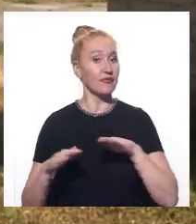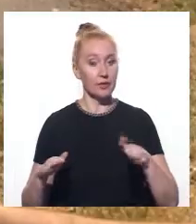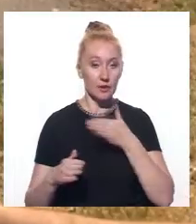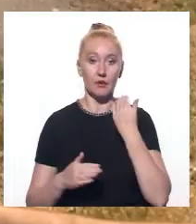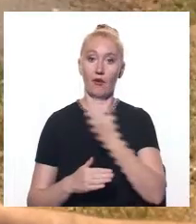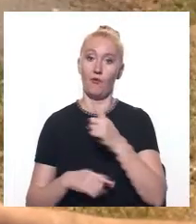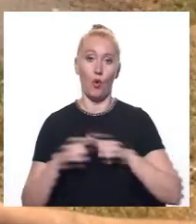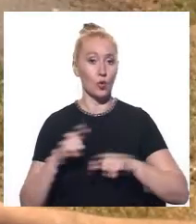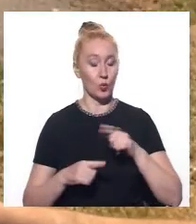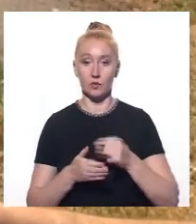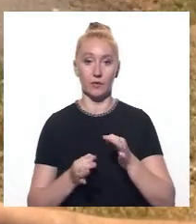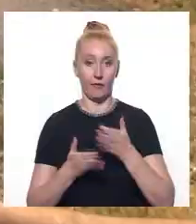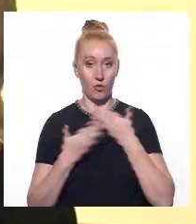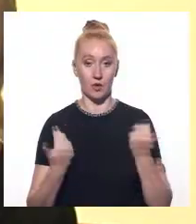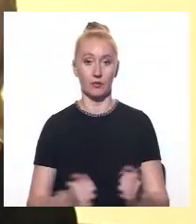його рідних.